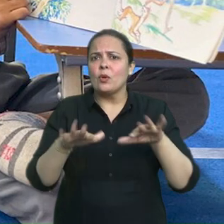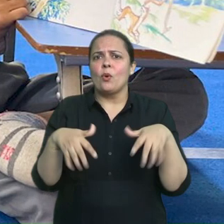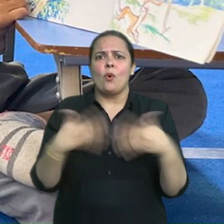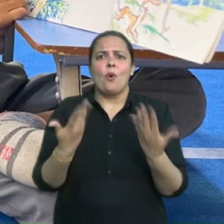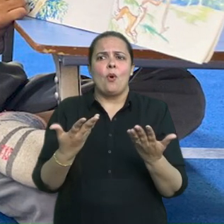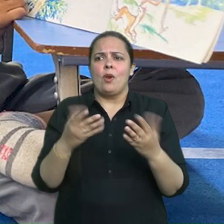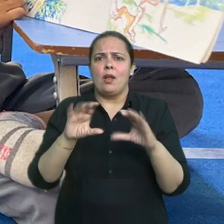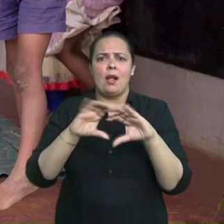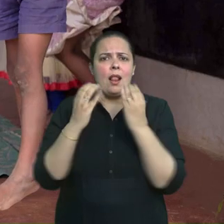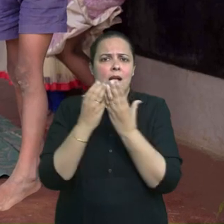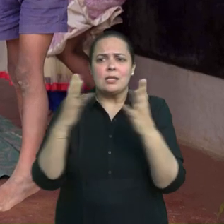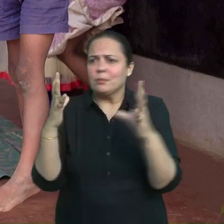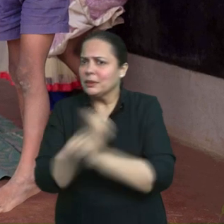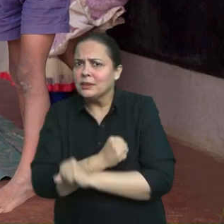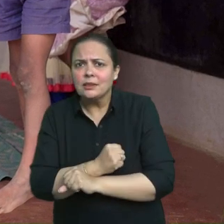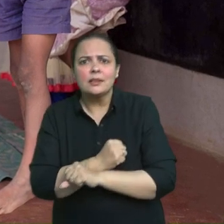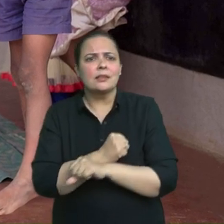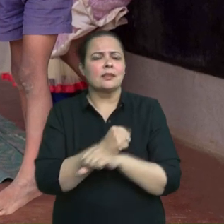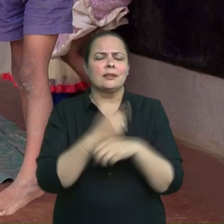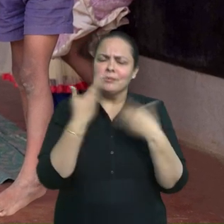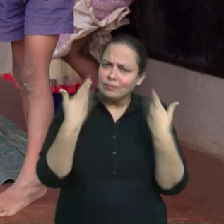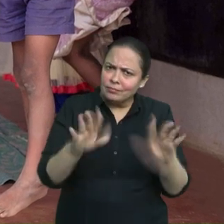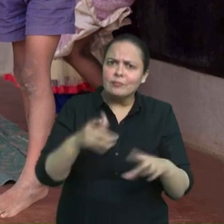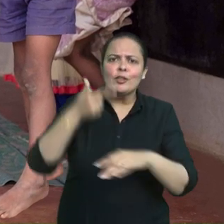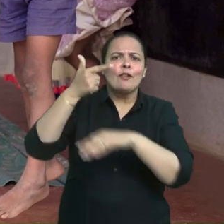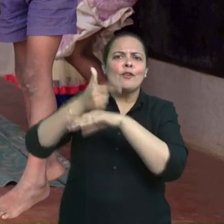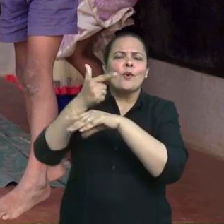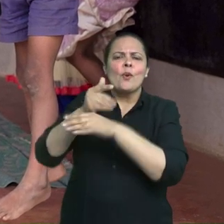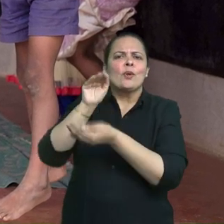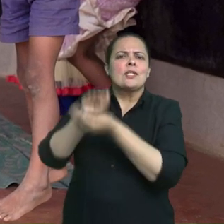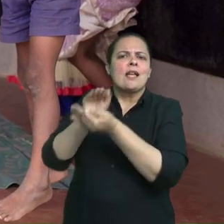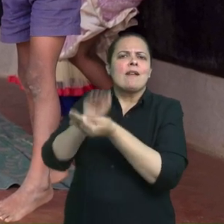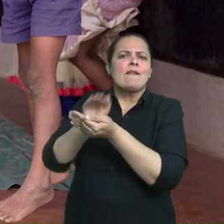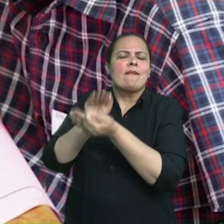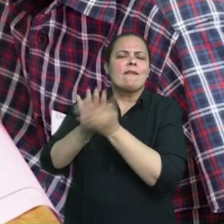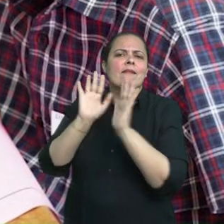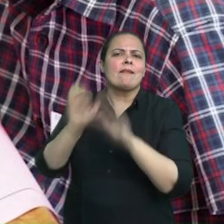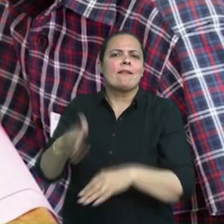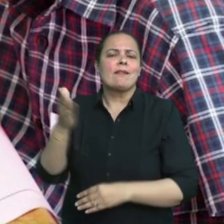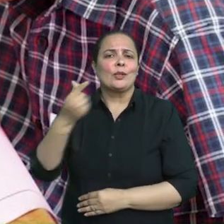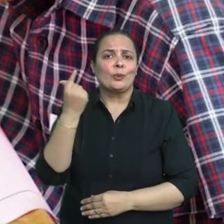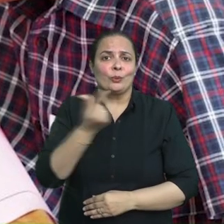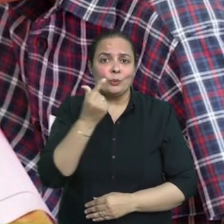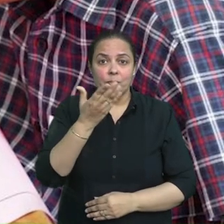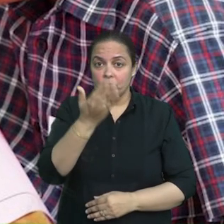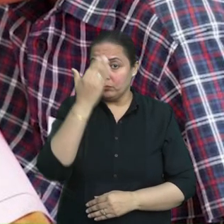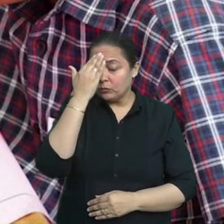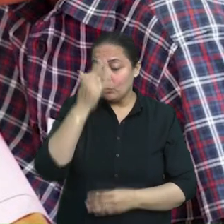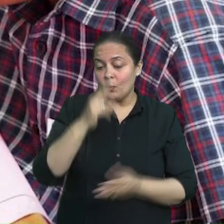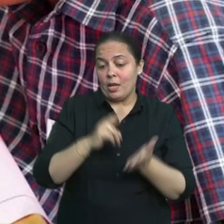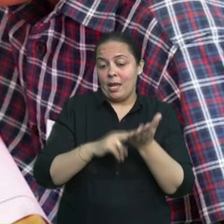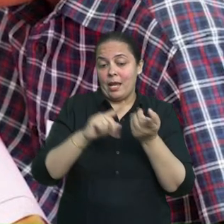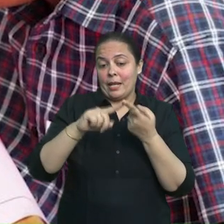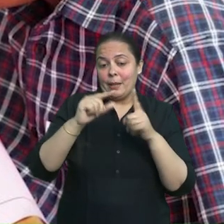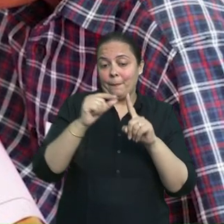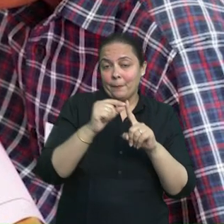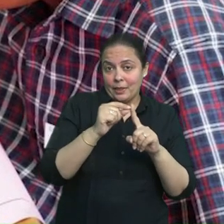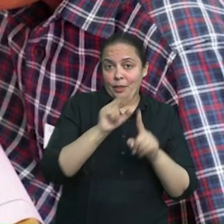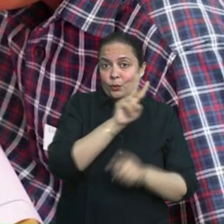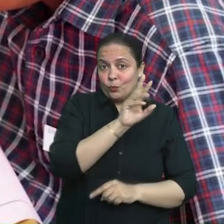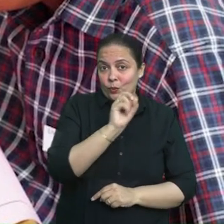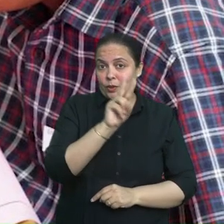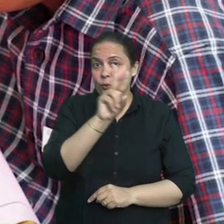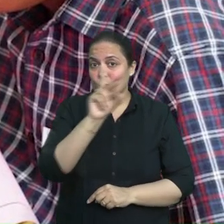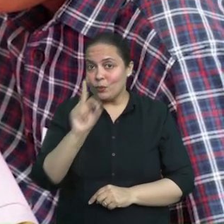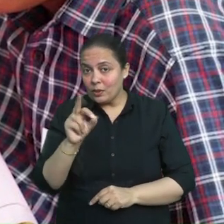खुद या छोटे या बड़े समू में काम करते हुए बच्चों को आपसी सहयोग करने में भी बढ़ावा